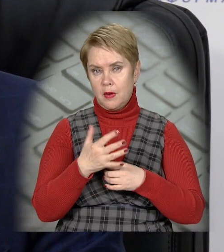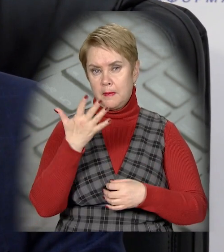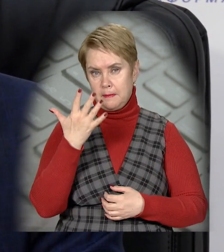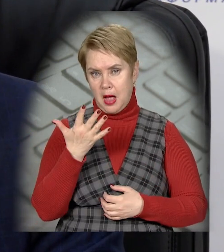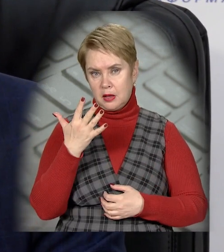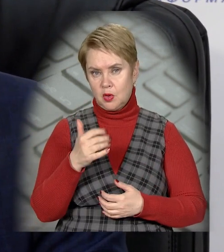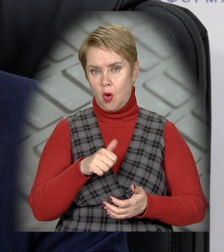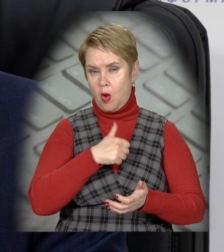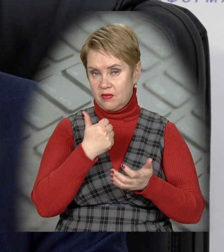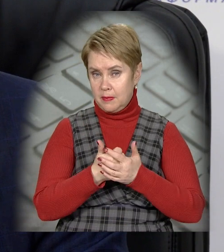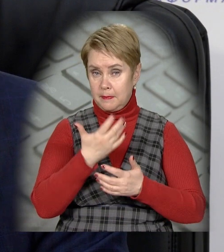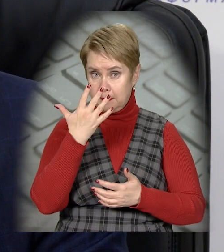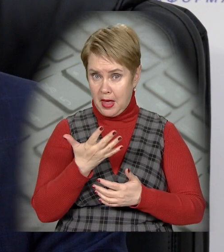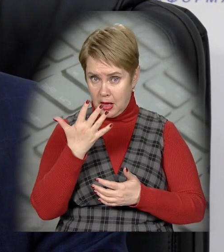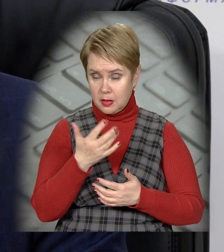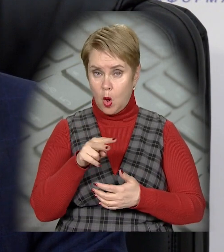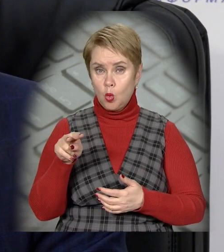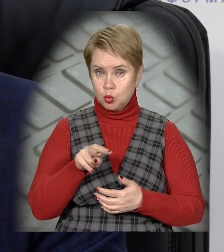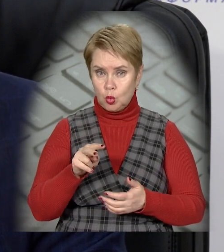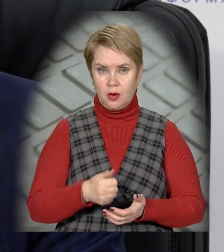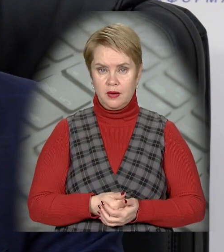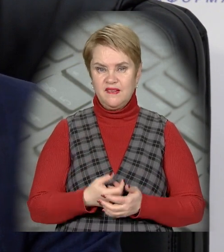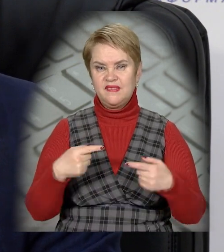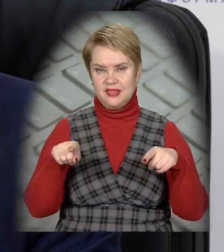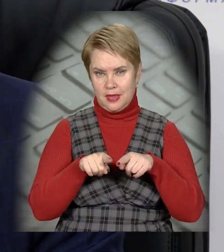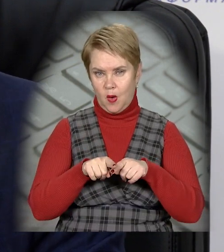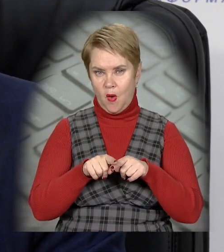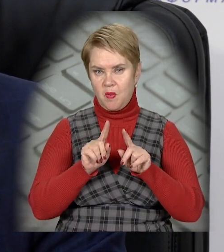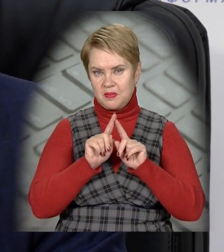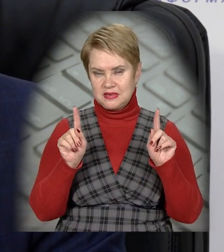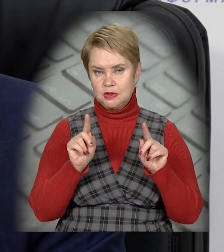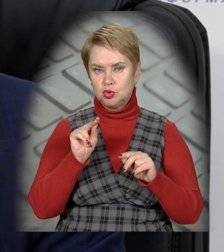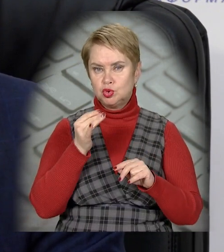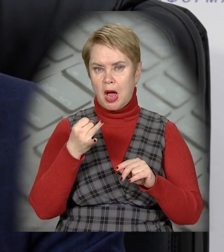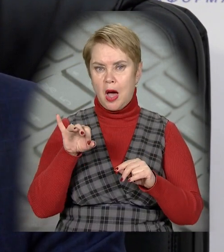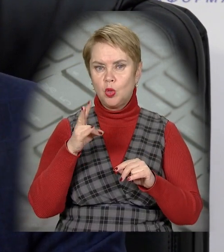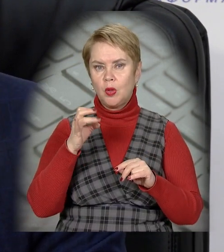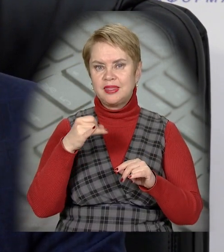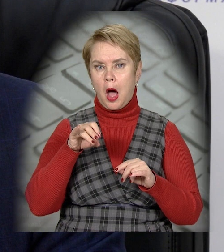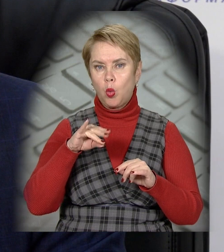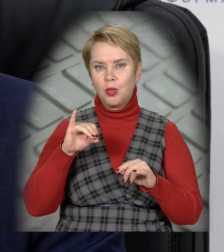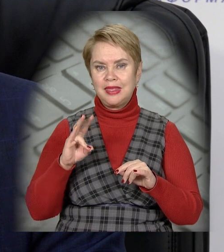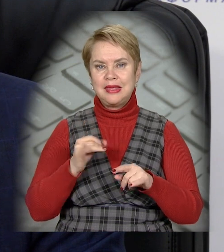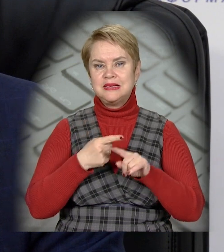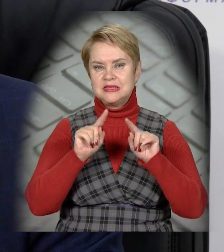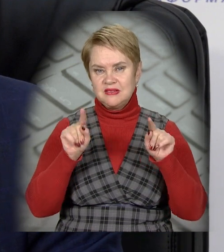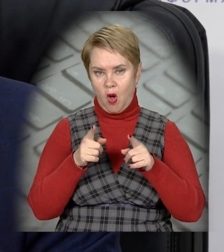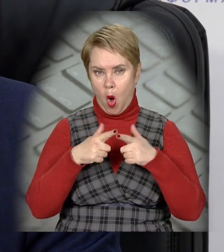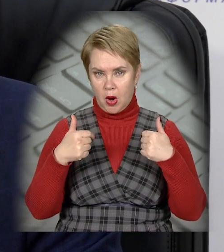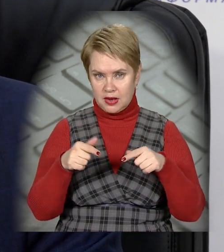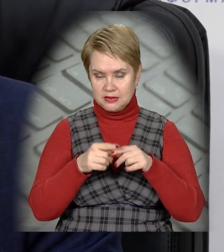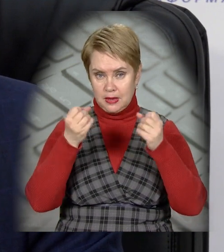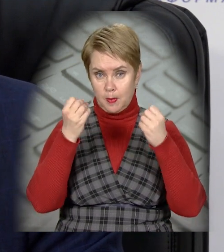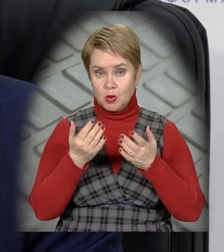Головні події пройдуть 5 лютого в такому імпровізованому Чайна Тауні, який створять